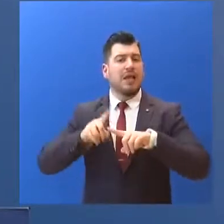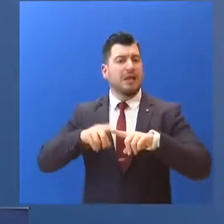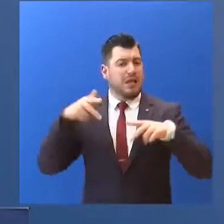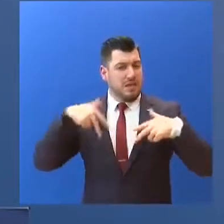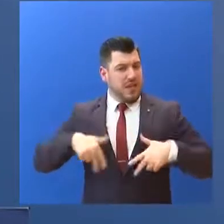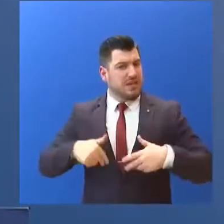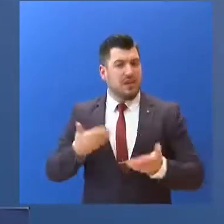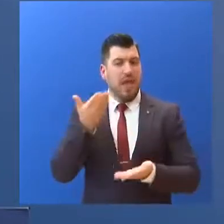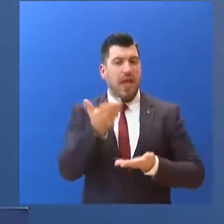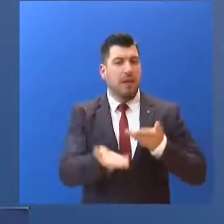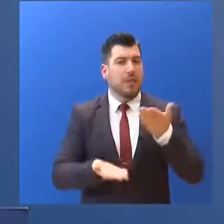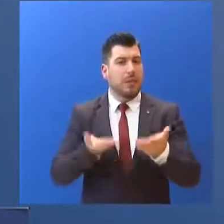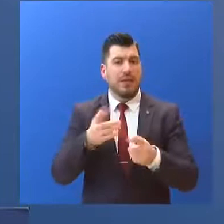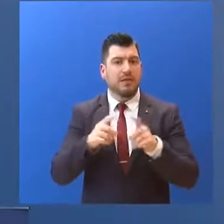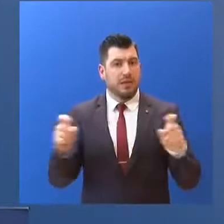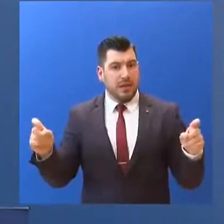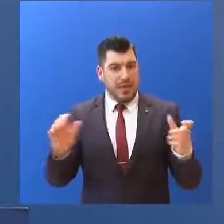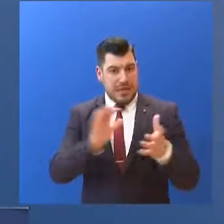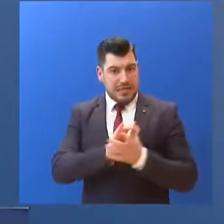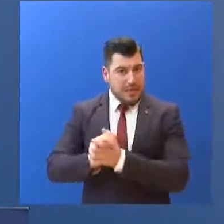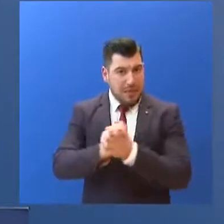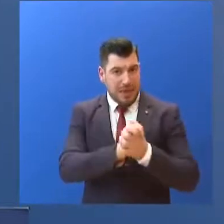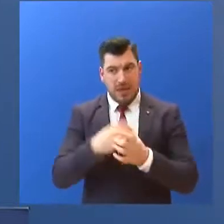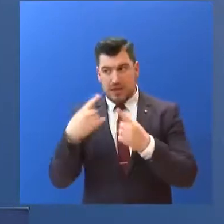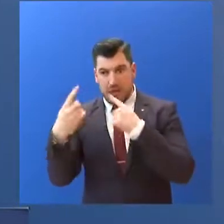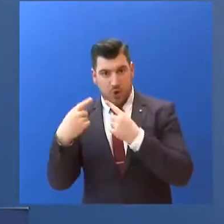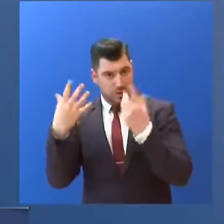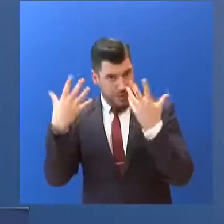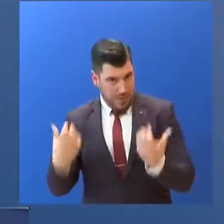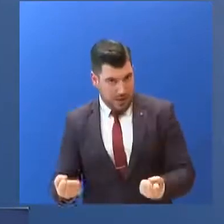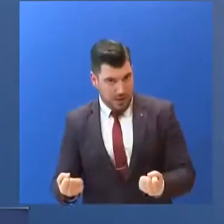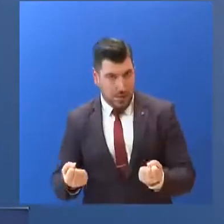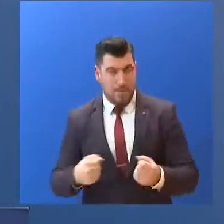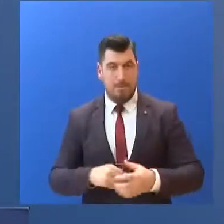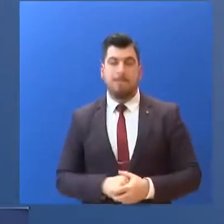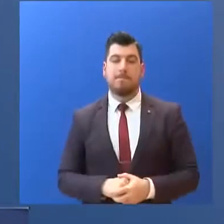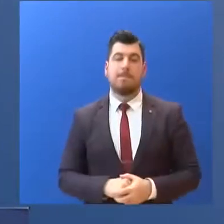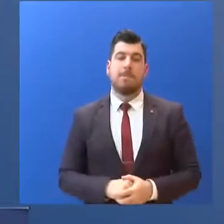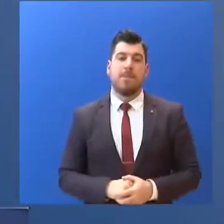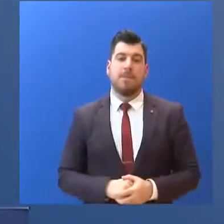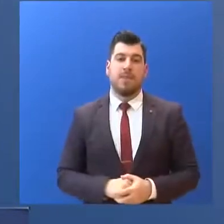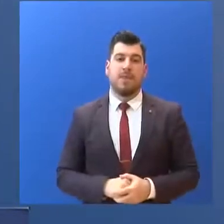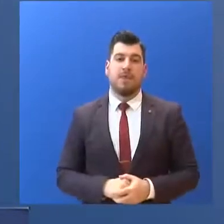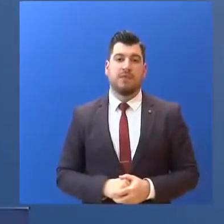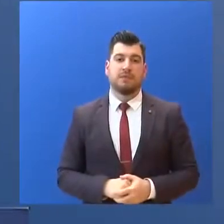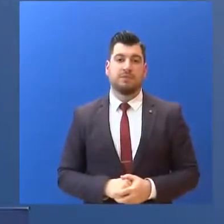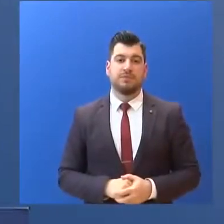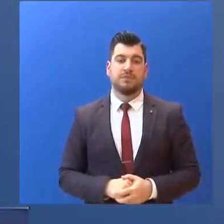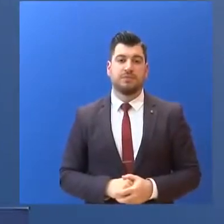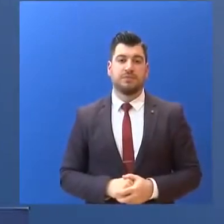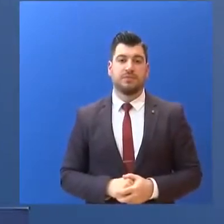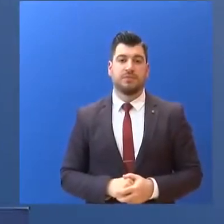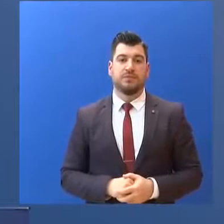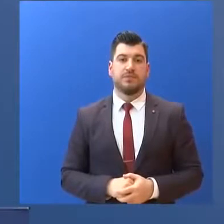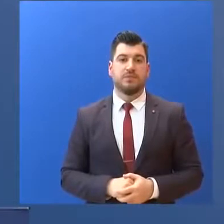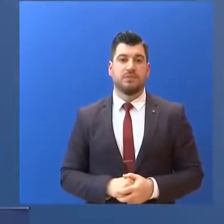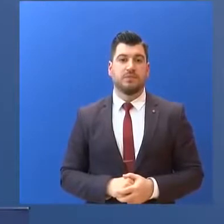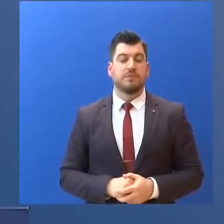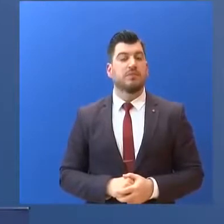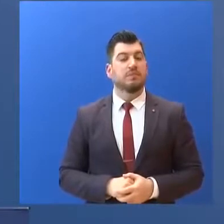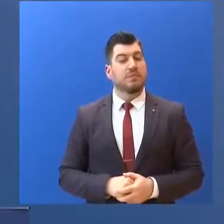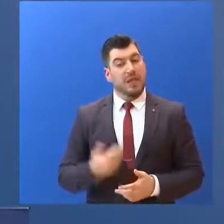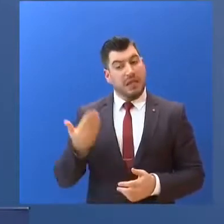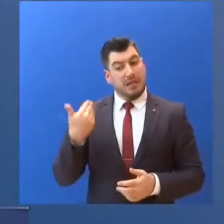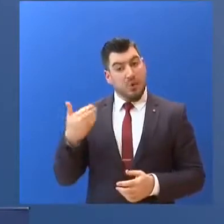συζήτησης... και αν υπάρχουν οι συμμαχίες και η συνεννόηση για να τα πετύχει. Νομίζω ότι η βασική πυξίδα... είναι αυτή την οποία έχουμε ξεδιπλώσει... και στα προηγούμενα